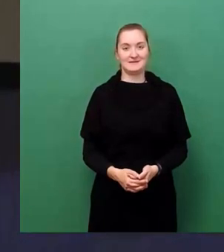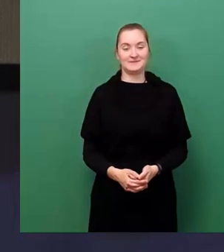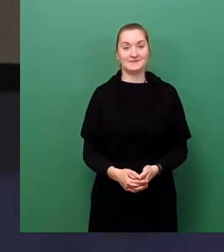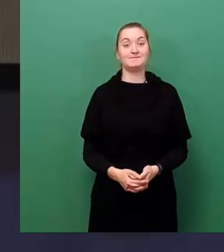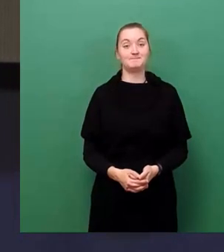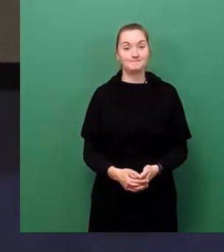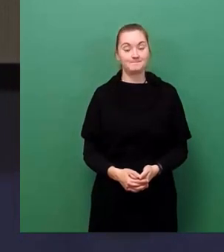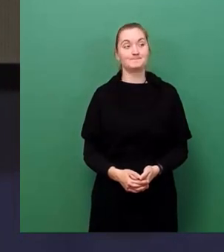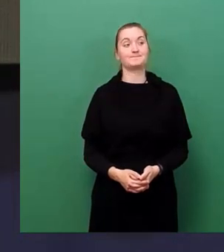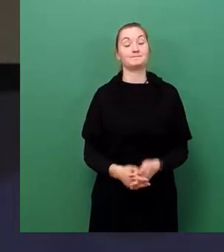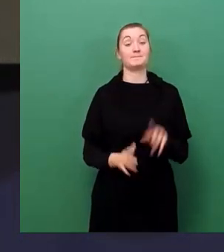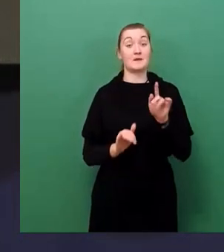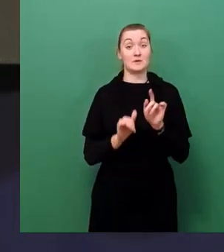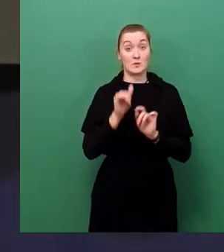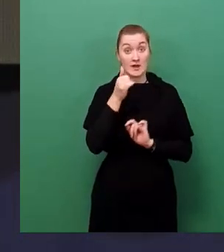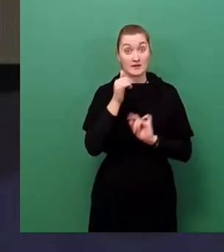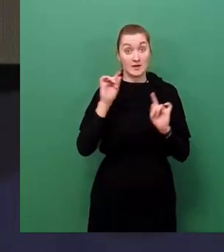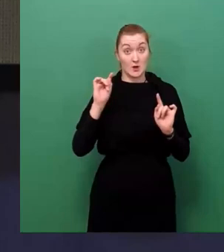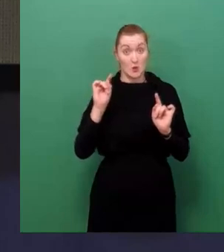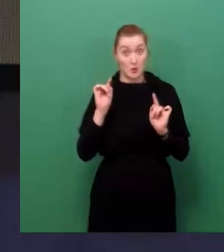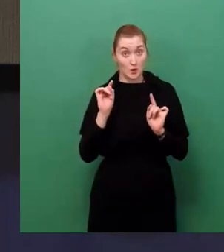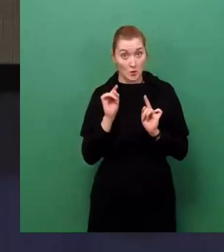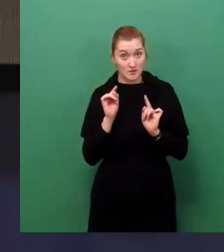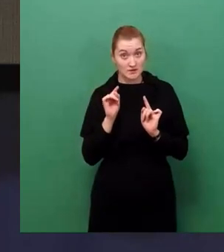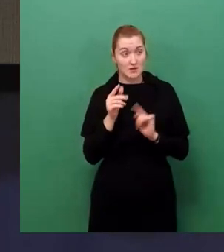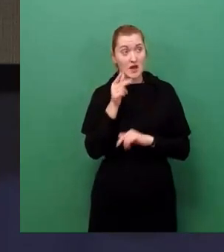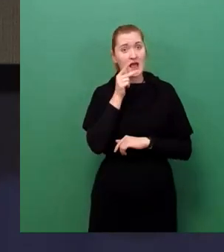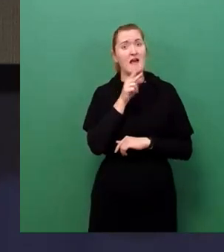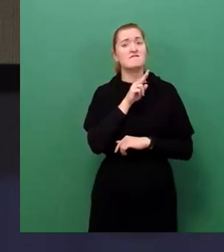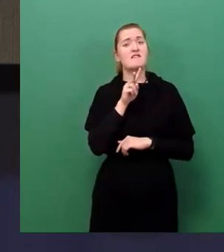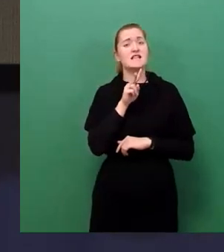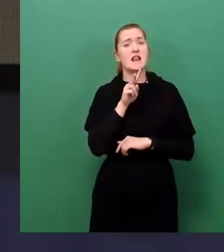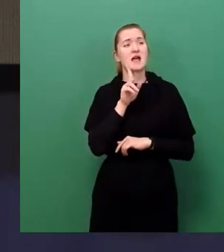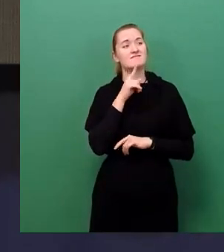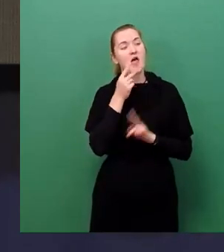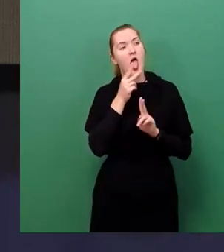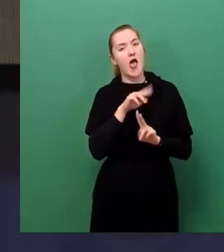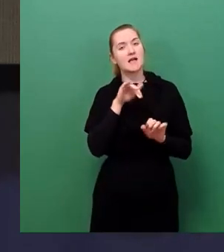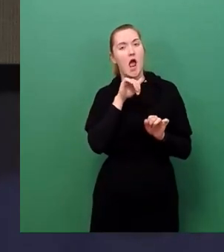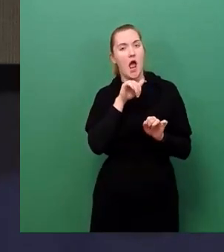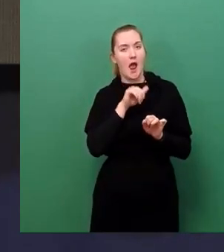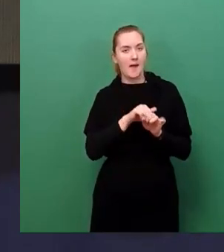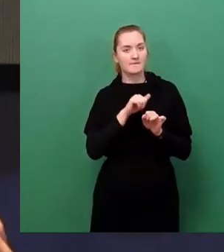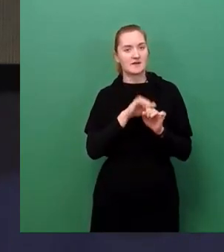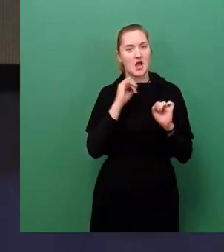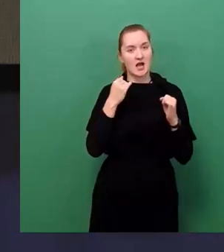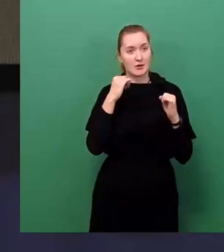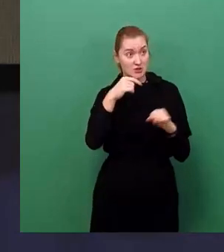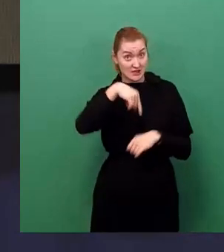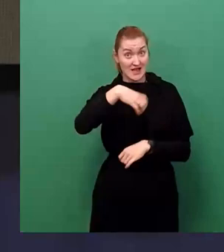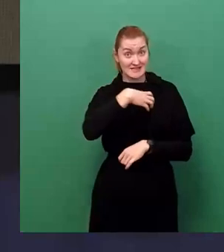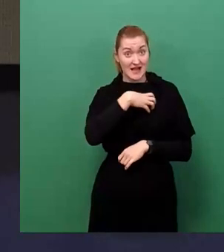Zuerst ganz kurz, Herr Vetterlein, das ehrenamtliche Engagement wird in Dresden seit, ach so,